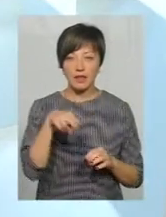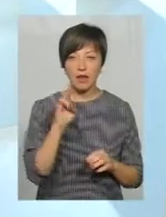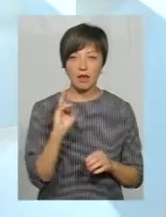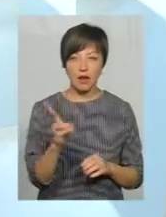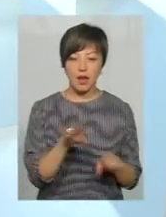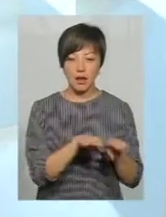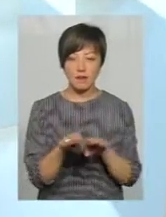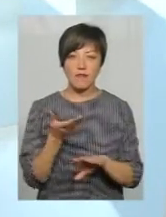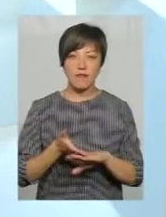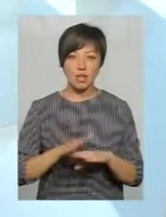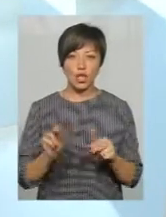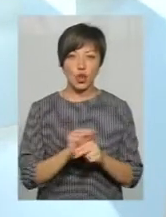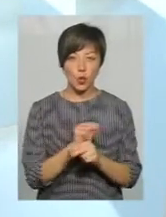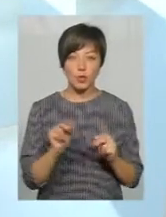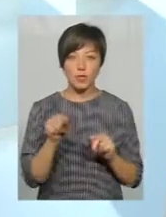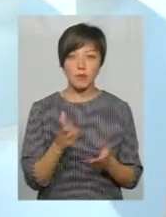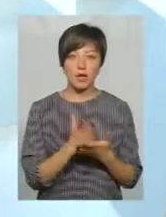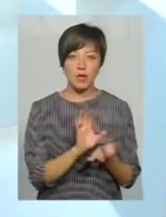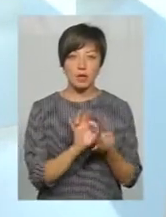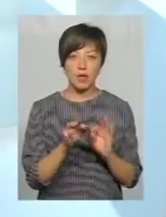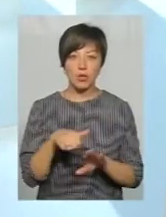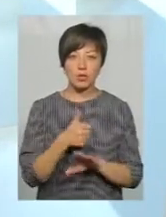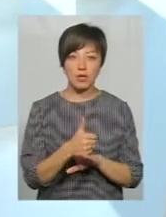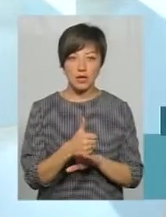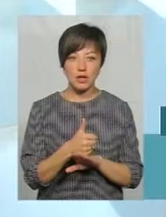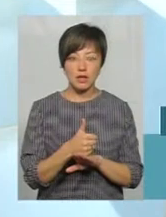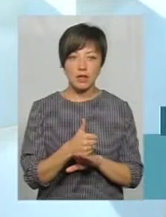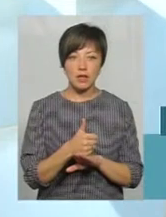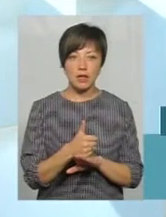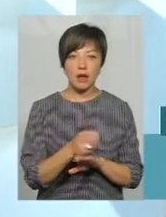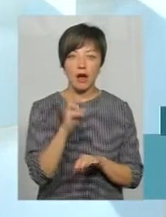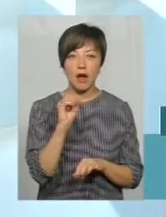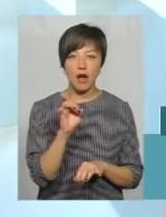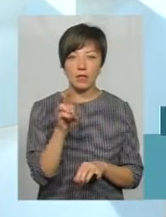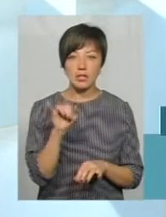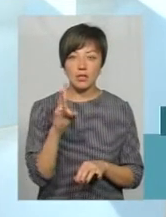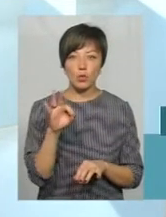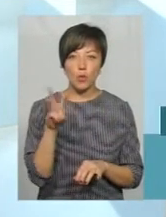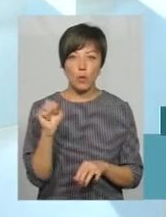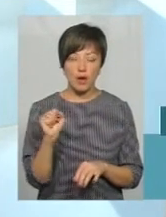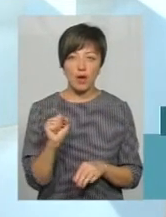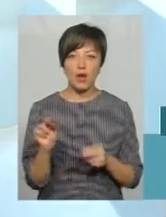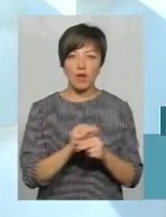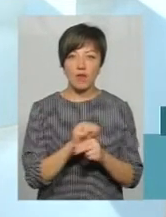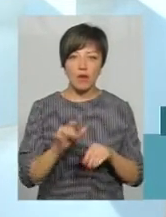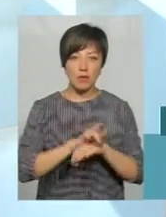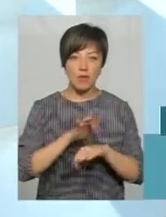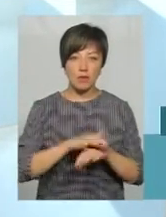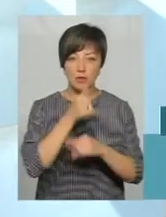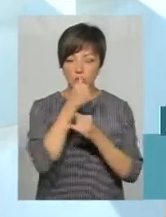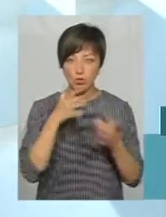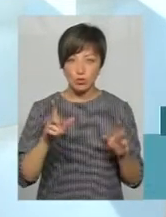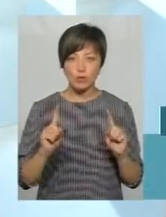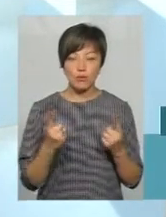трошечки важко лікується, і там є ускладнення основне гепатоцелулярна карцинома. І в лікування його повністю ми не можемо,